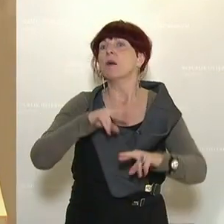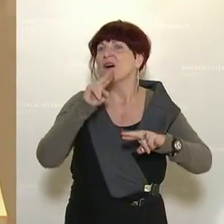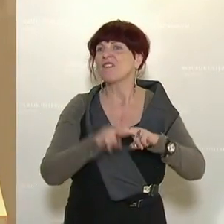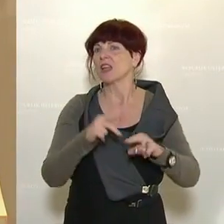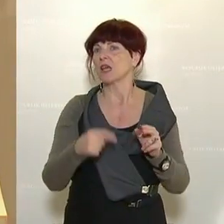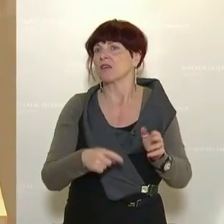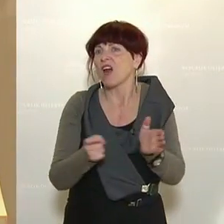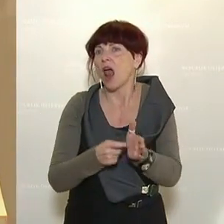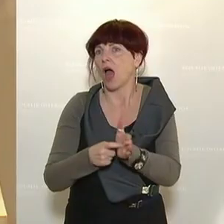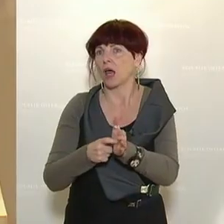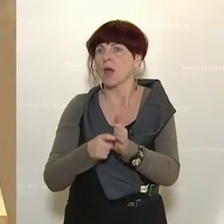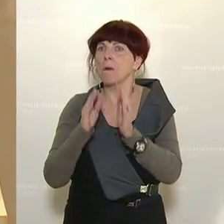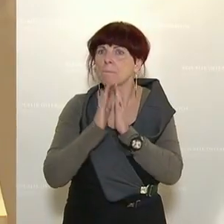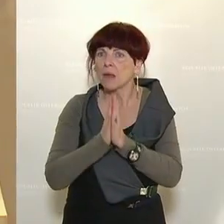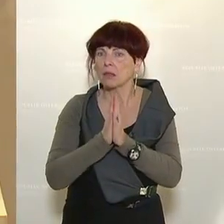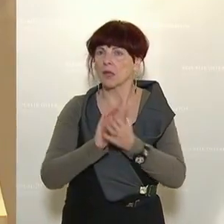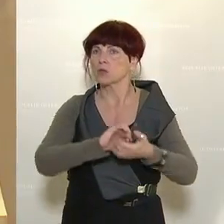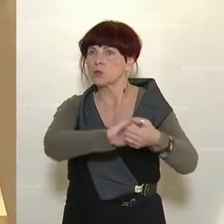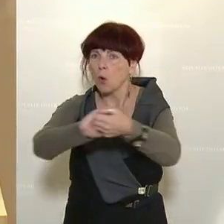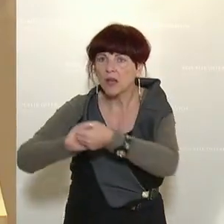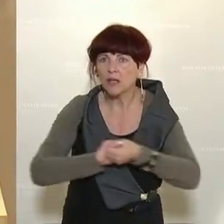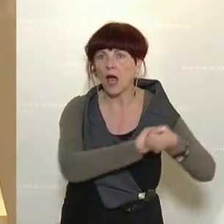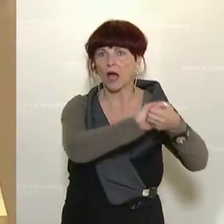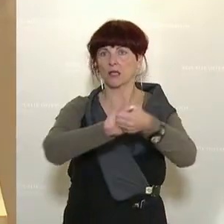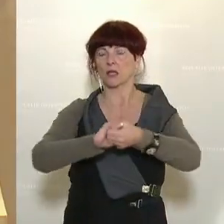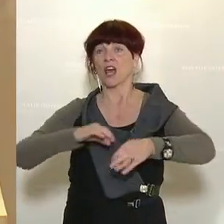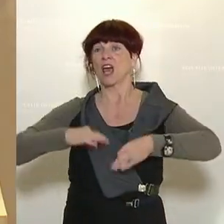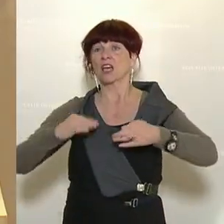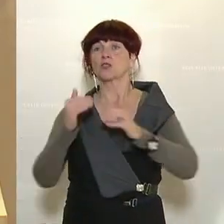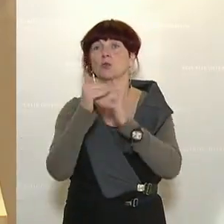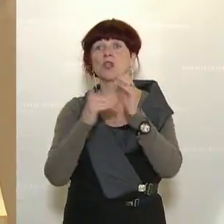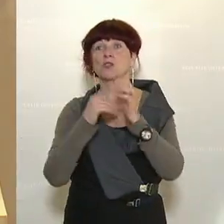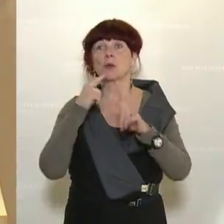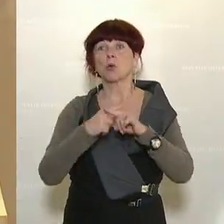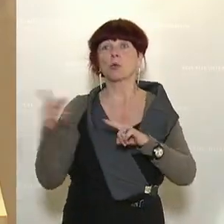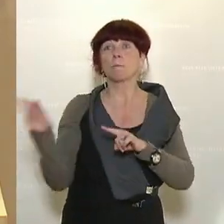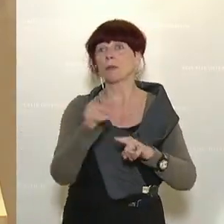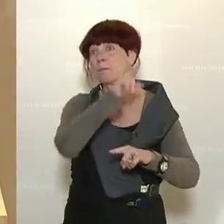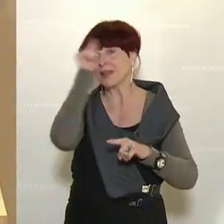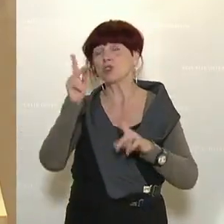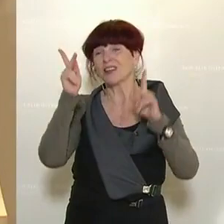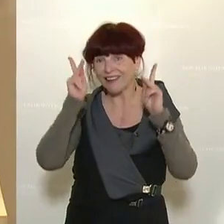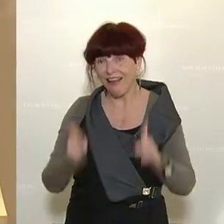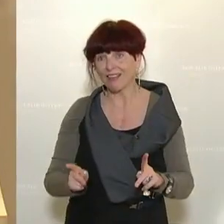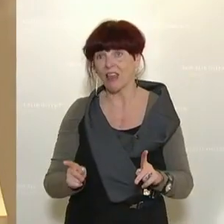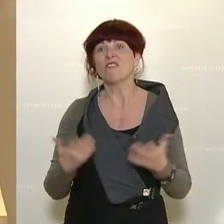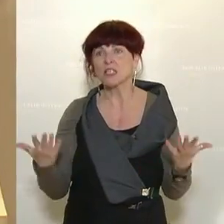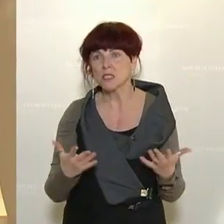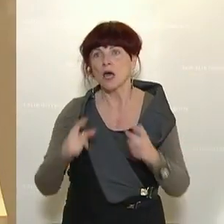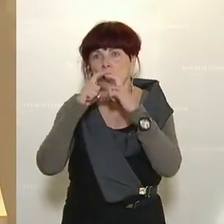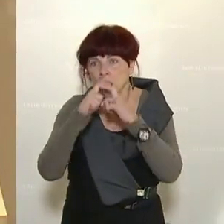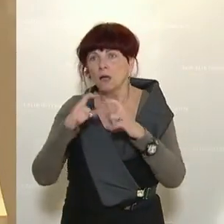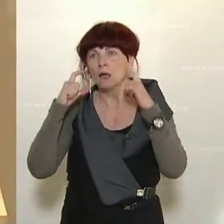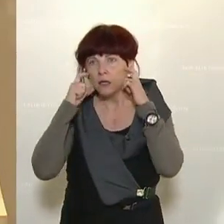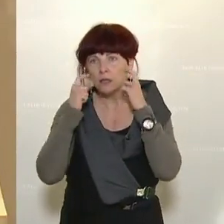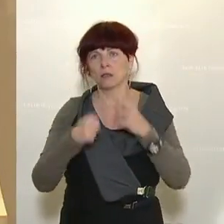Solidarität, die wir dem Gesundheitssystem und unseren Mitmenschen entgegenbringen können, halten wir Abstand, tragen wir Masken, waschen